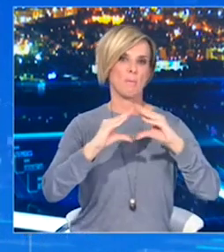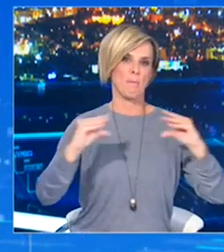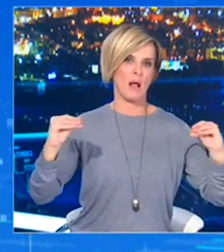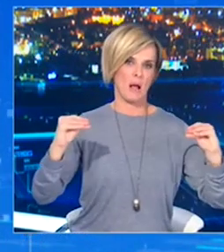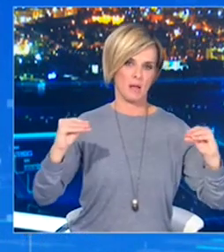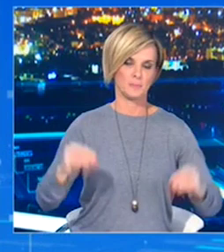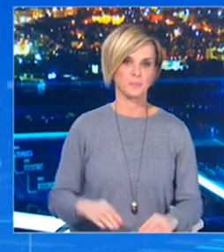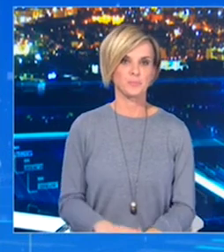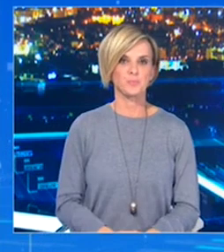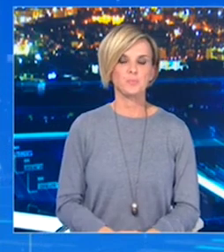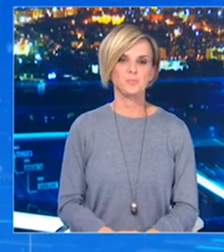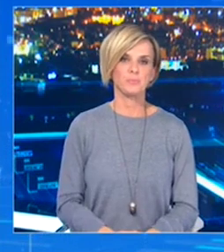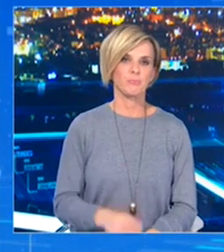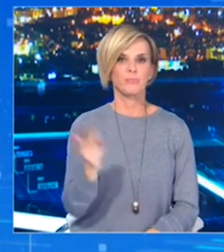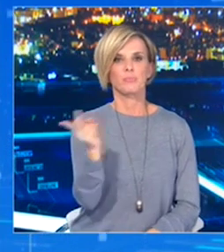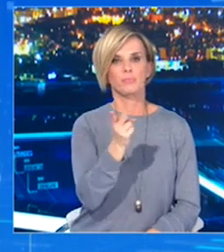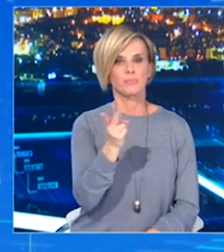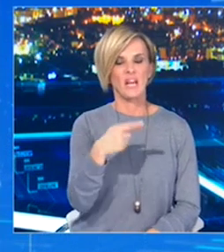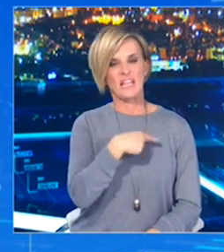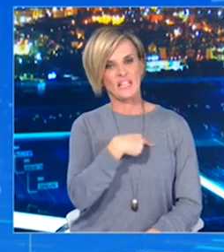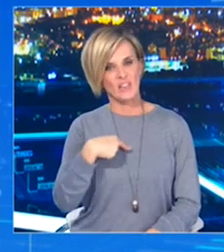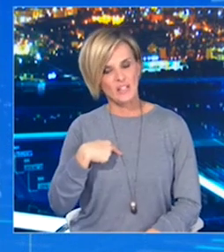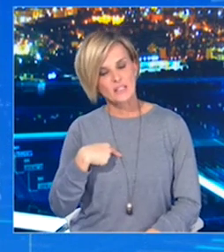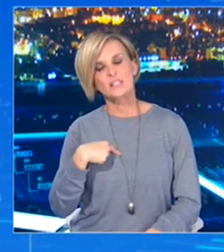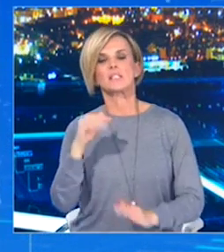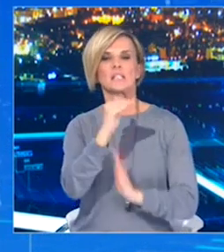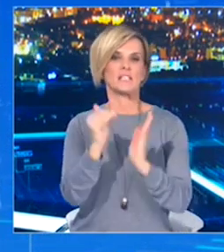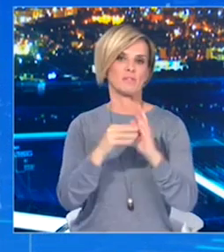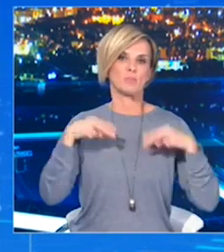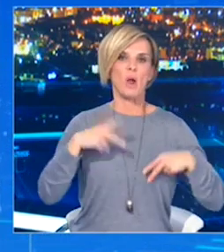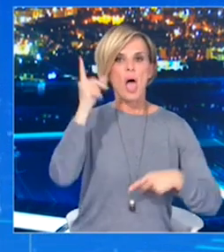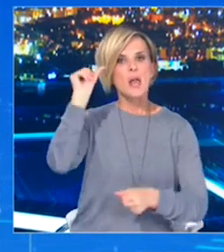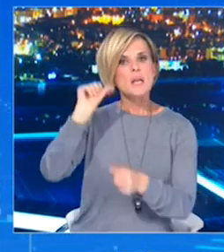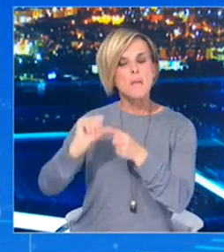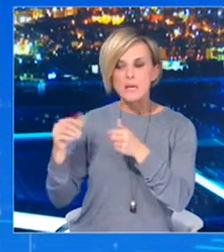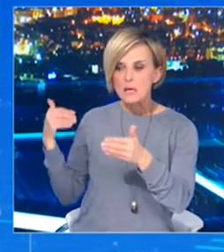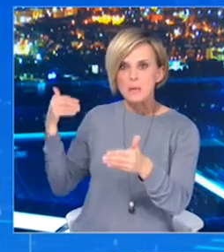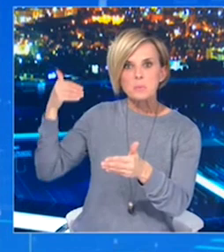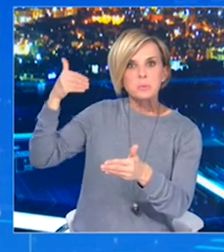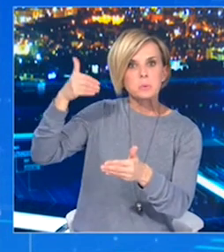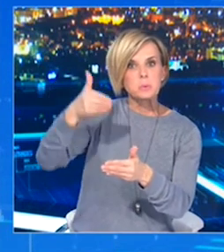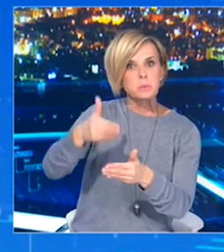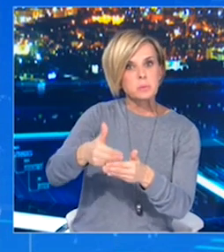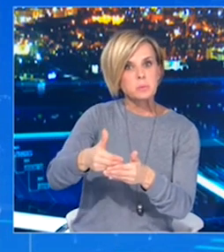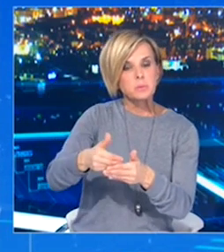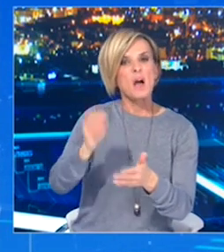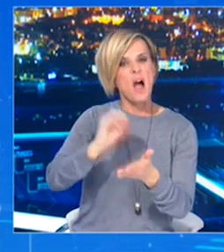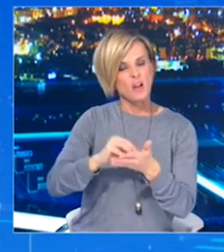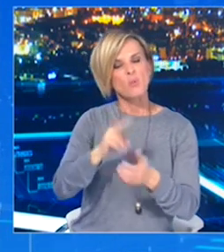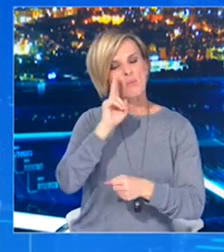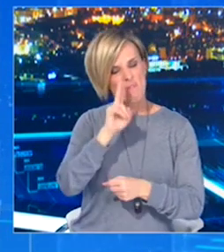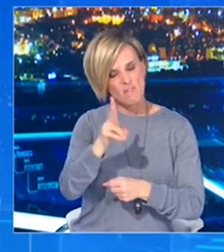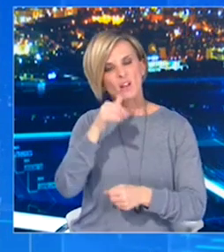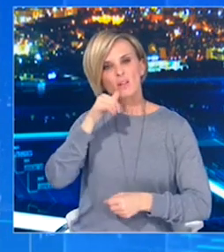Κύριε Μαγιορκίνη και κύριε Χαρδαλιά, βρισκόμαστε ένα μήνα σε lockdown και όπως φαίνεται θα συνεχιστεί. Όλο αυτό το διάστημα